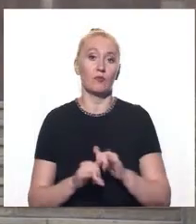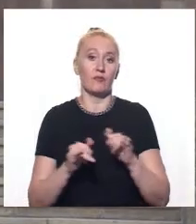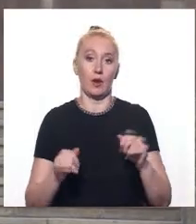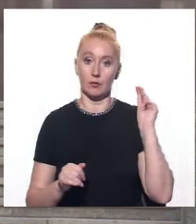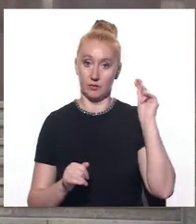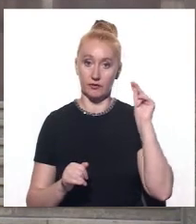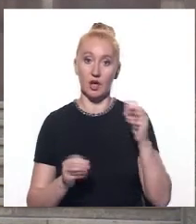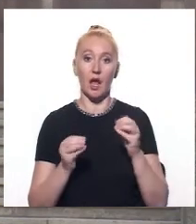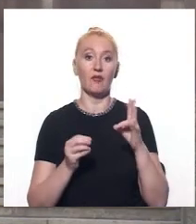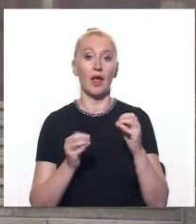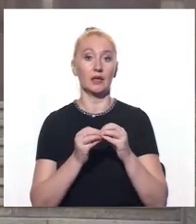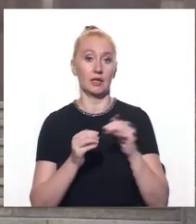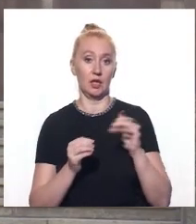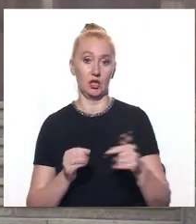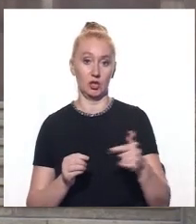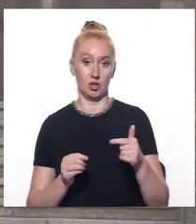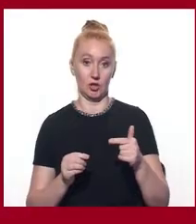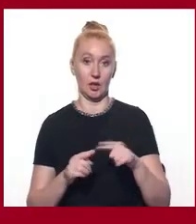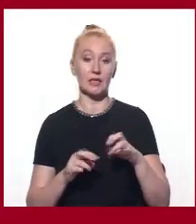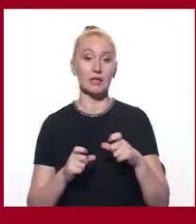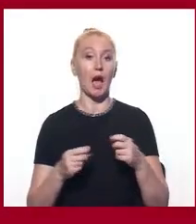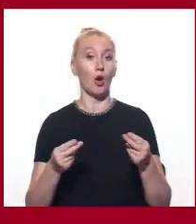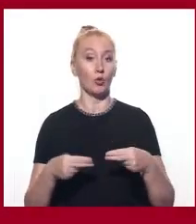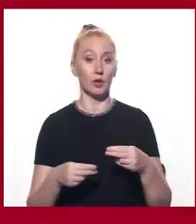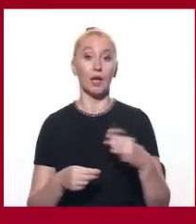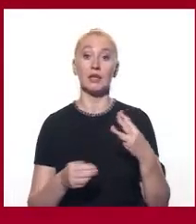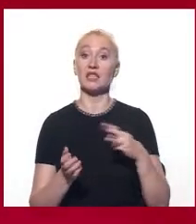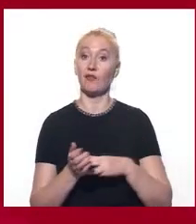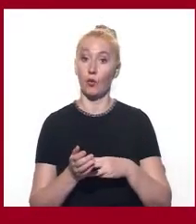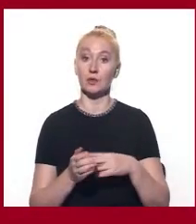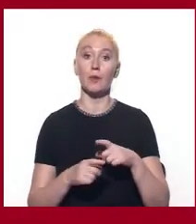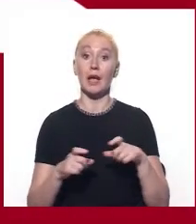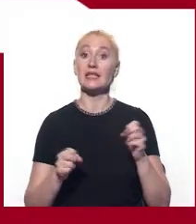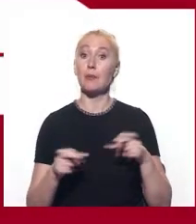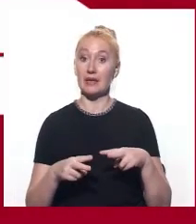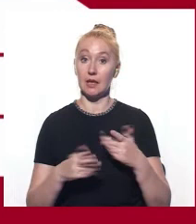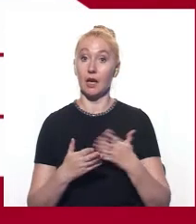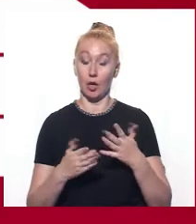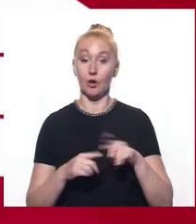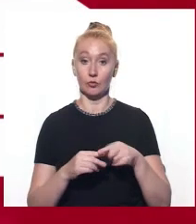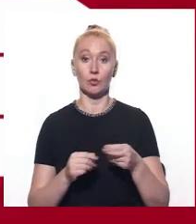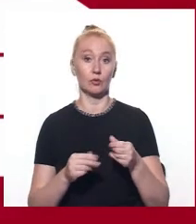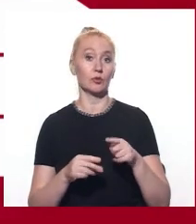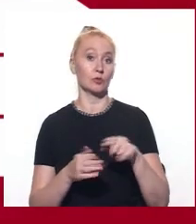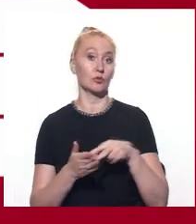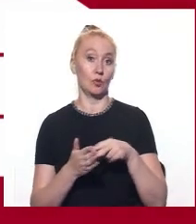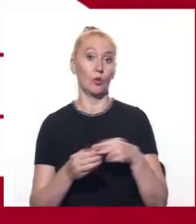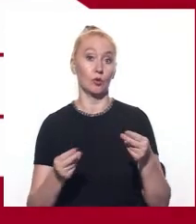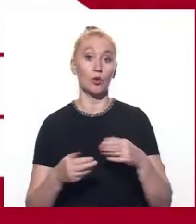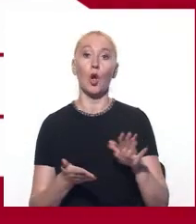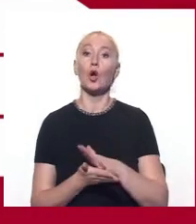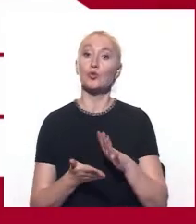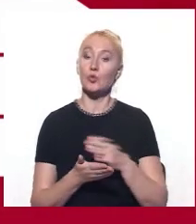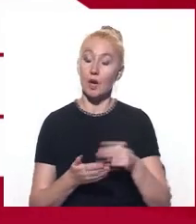навчання у вищих навчальних закладах України за контрактом. Серед 38 спеціальностей, на яких перерахують вартість контракту – журналістика,